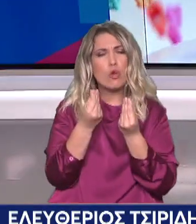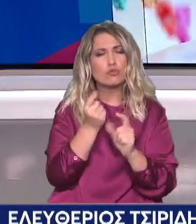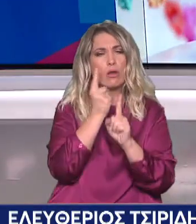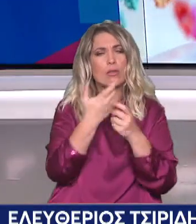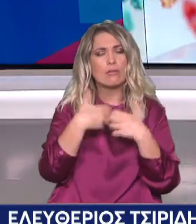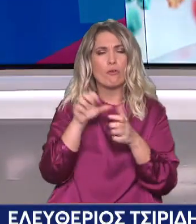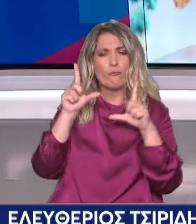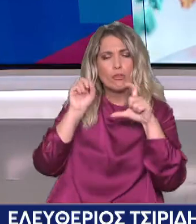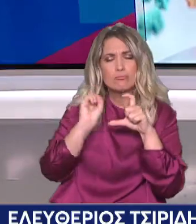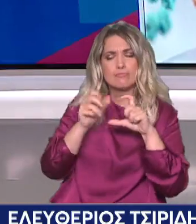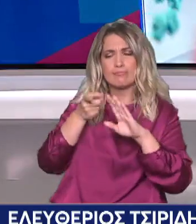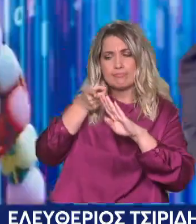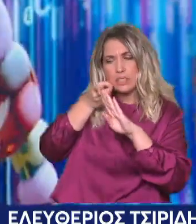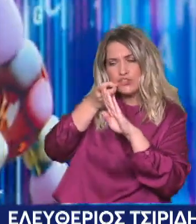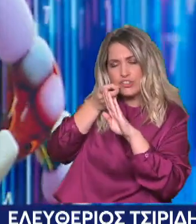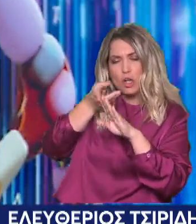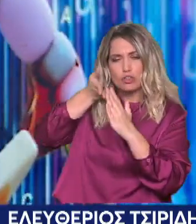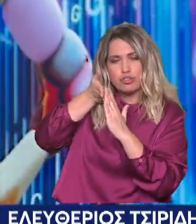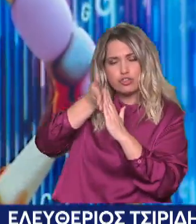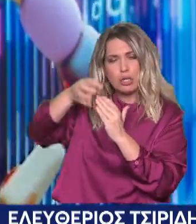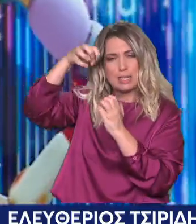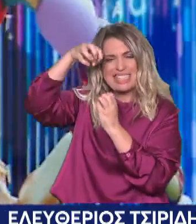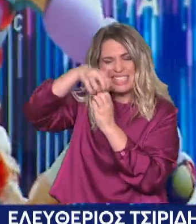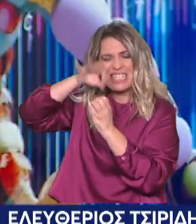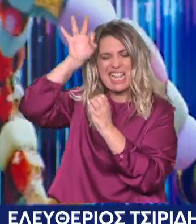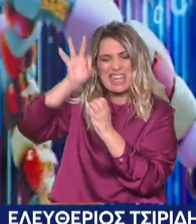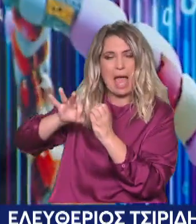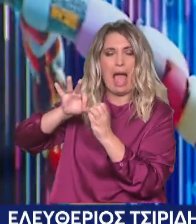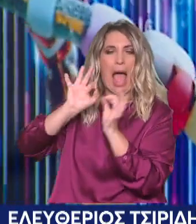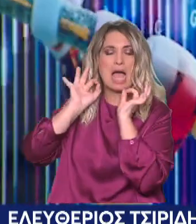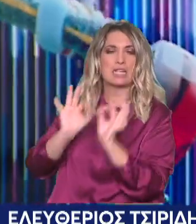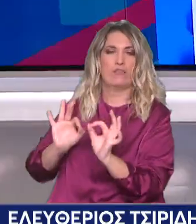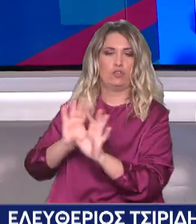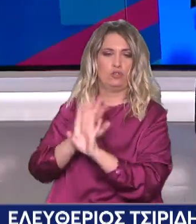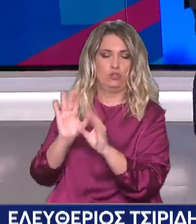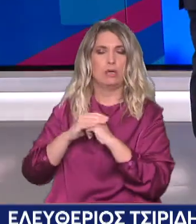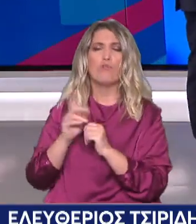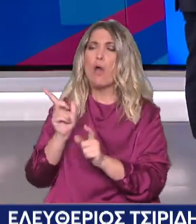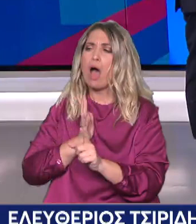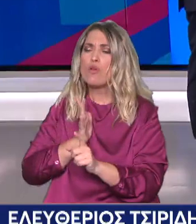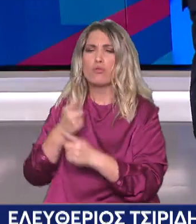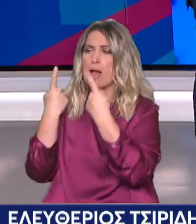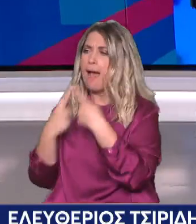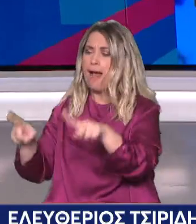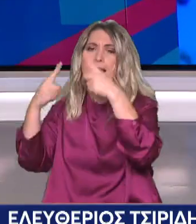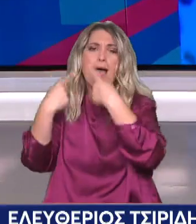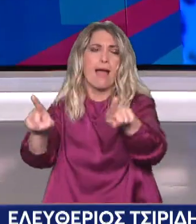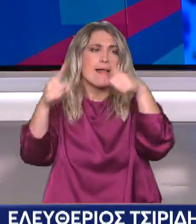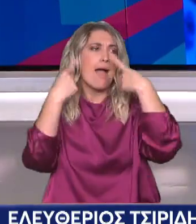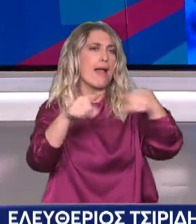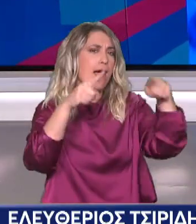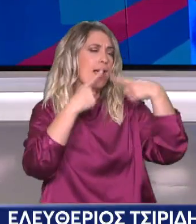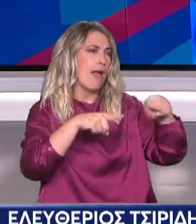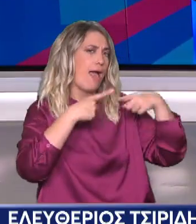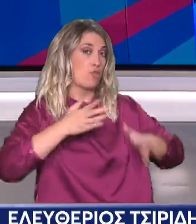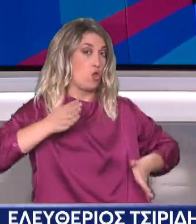την ερώτηση της επέμβασης να το εφαρμόσω πάνω στον συγκεκριμένο άνθρωπο. Αυτή η εξετομικευμένη, λοιπόν,